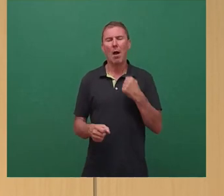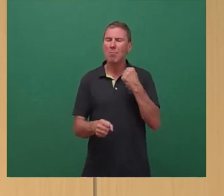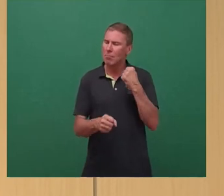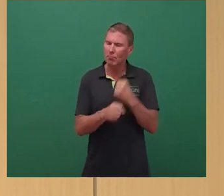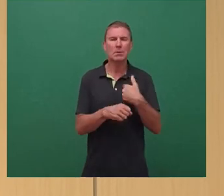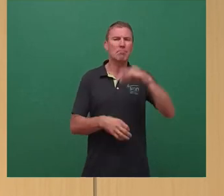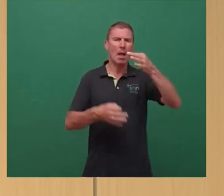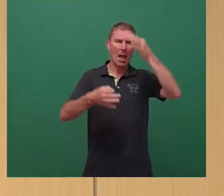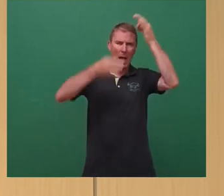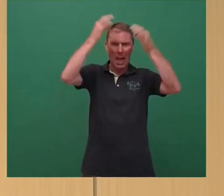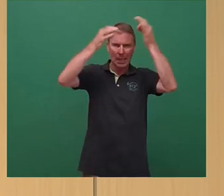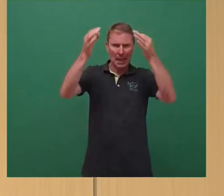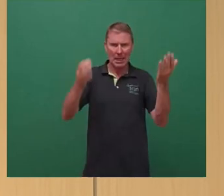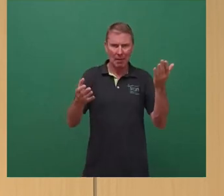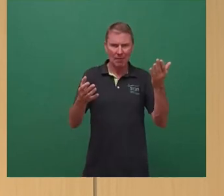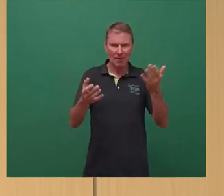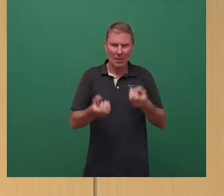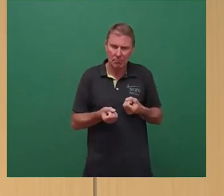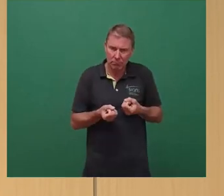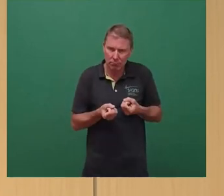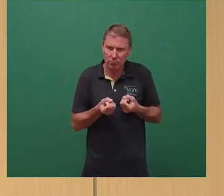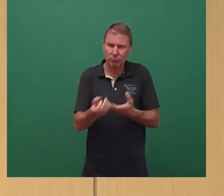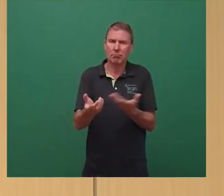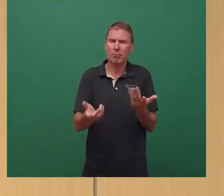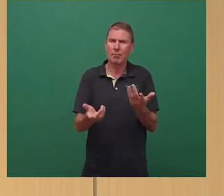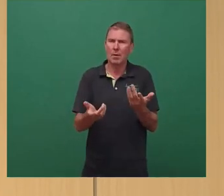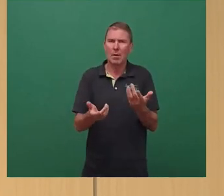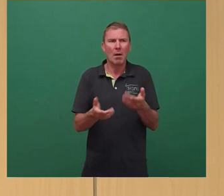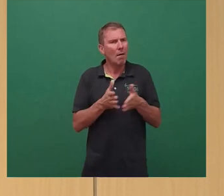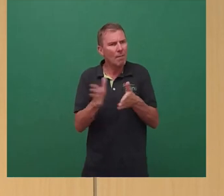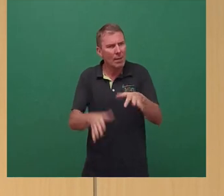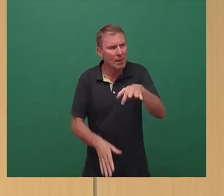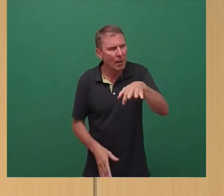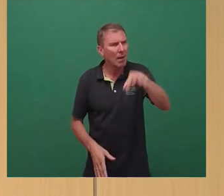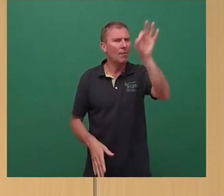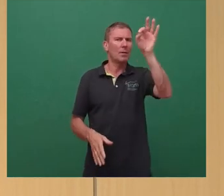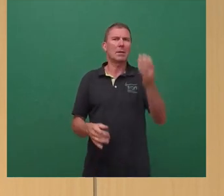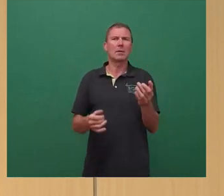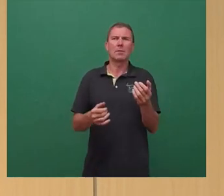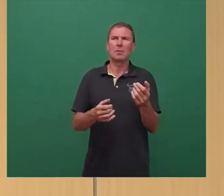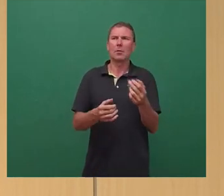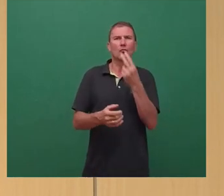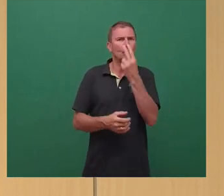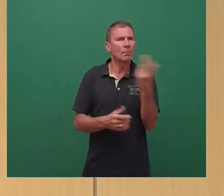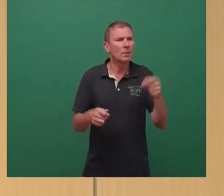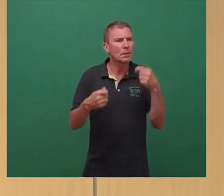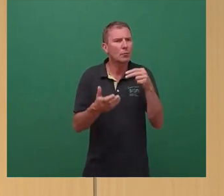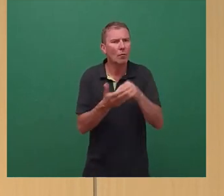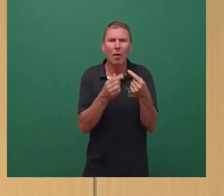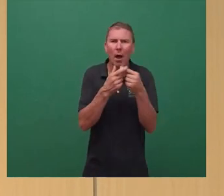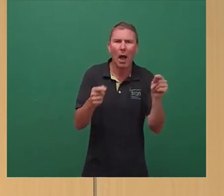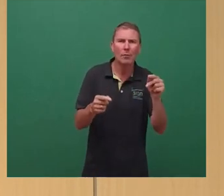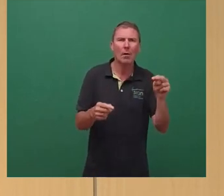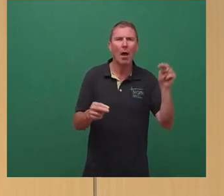Kreativität hier auch walten lassen, müssen da tatsächlich aber auch schauen, was es vielleicht noch für andere Modelle oder